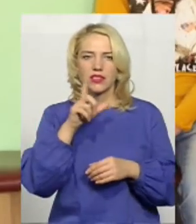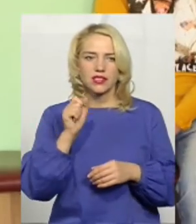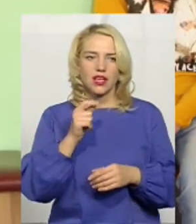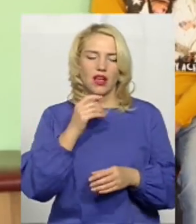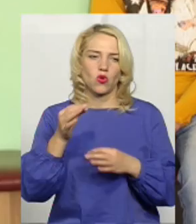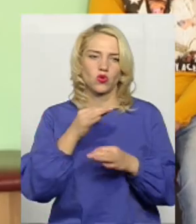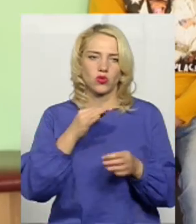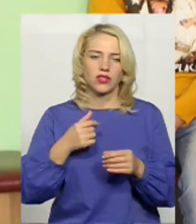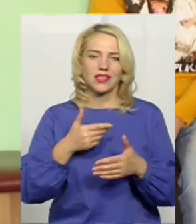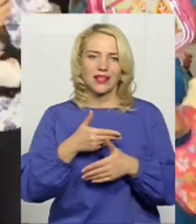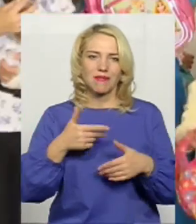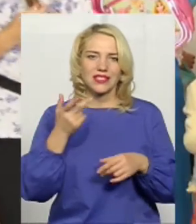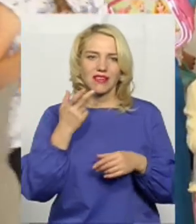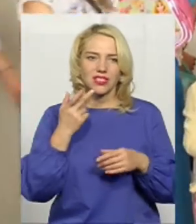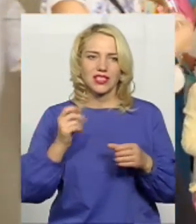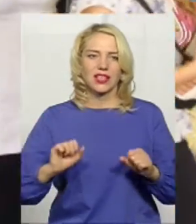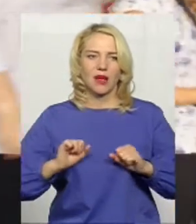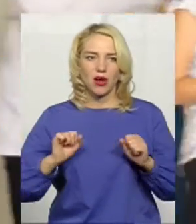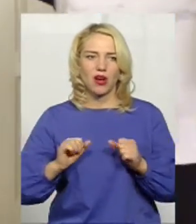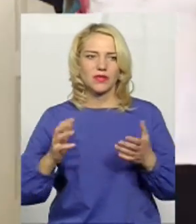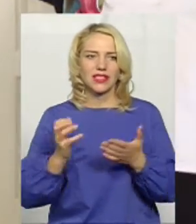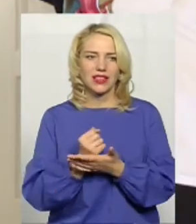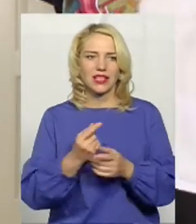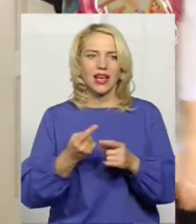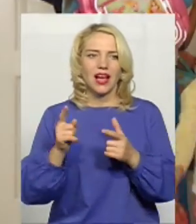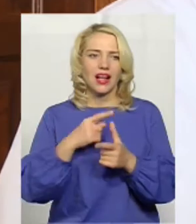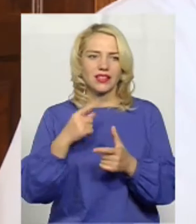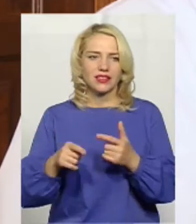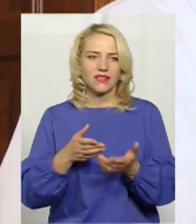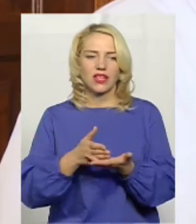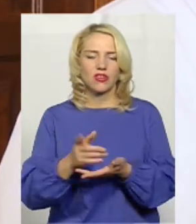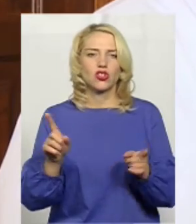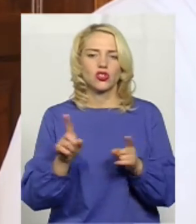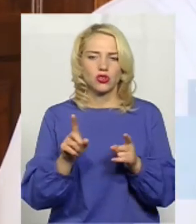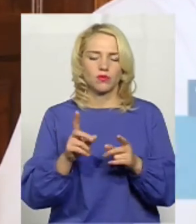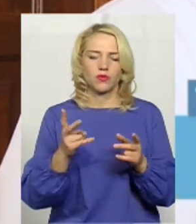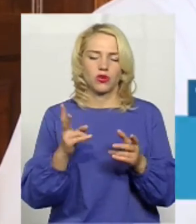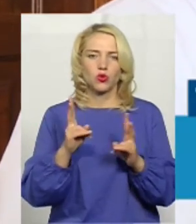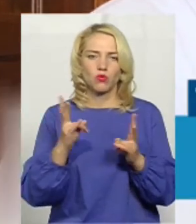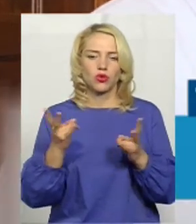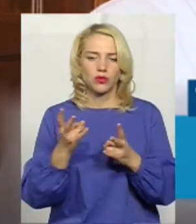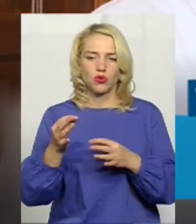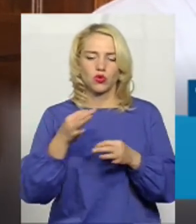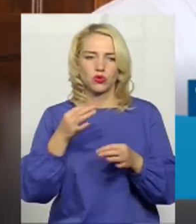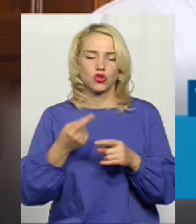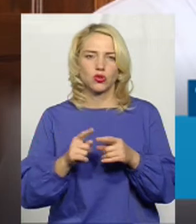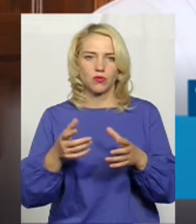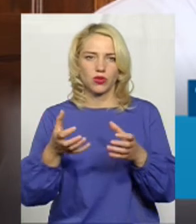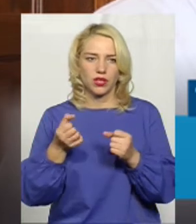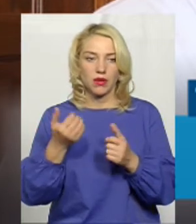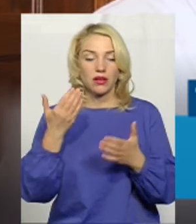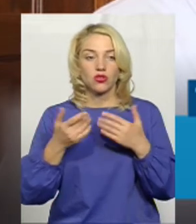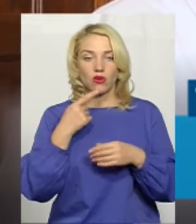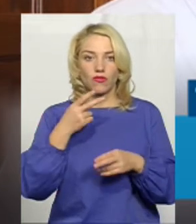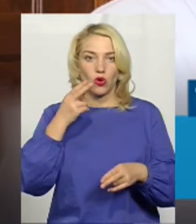намагаємося знайти альтернативний варіант, щоб пацієнт, який потребує консультації, її отримав. Якщо ми говоримо